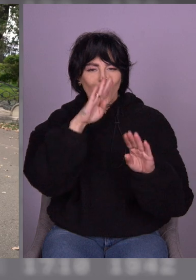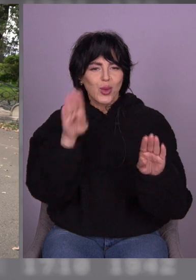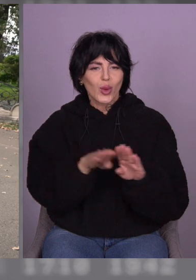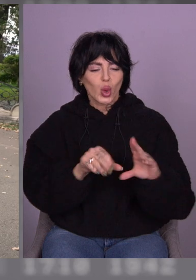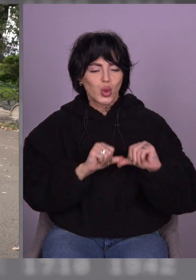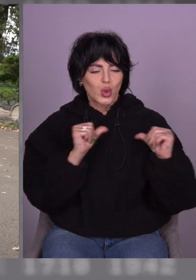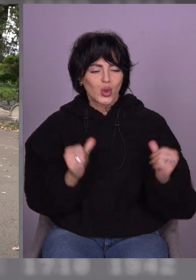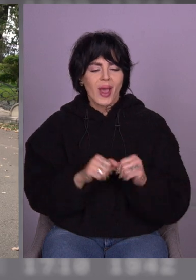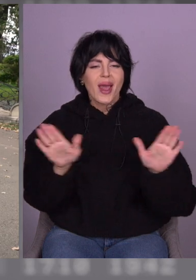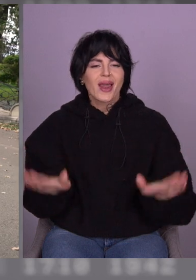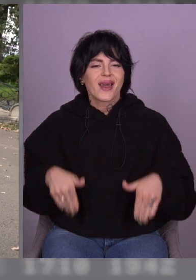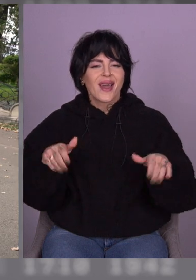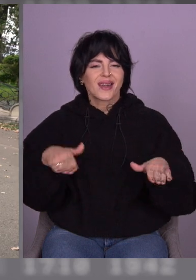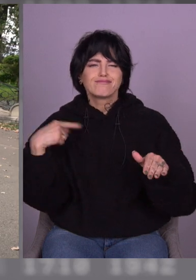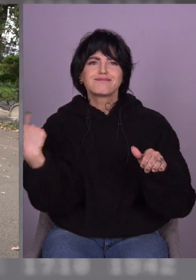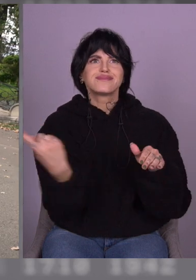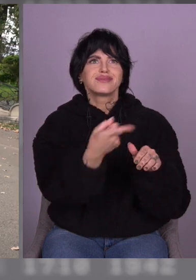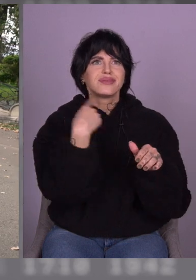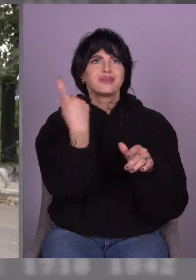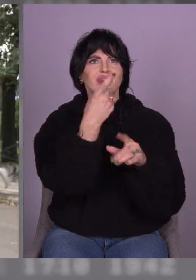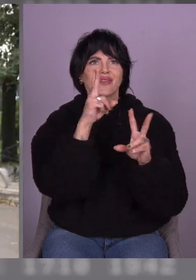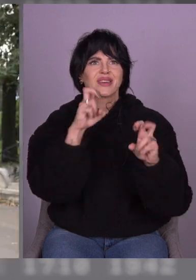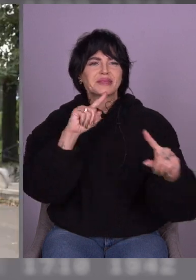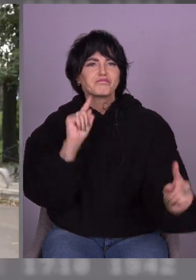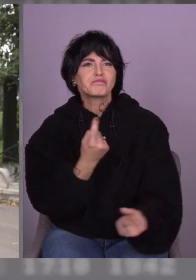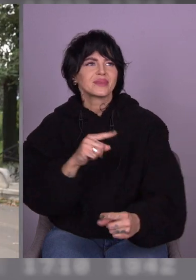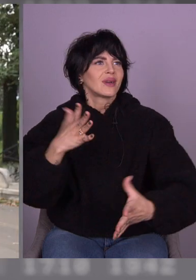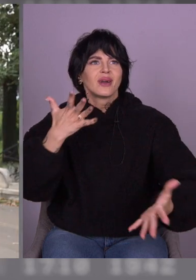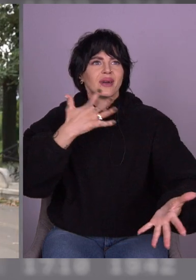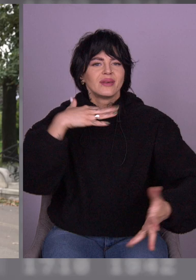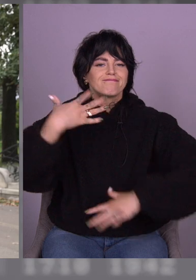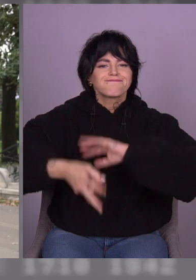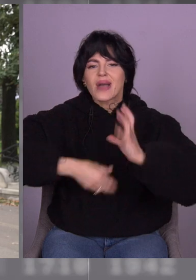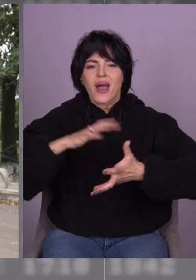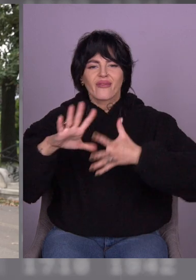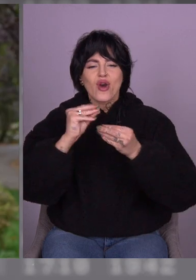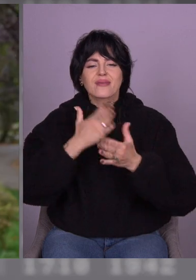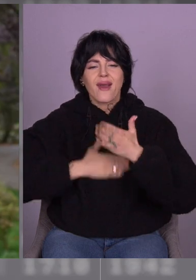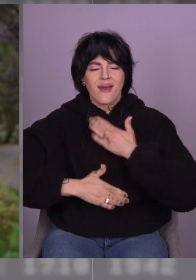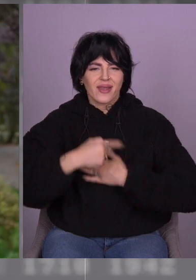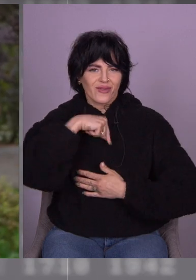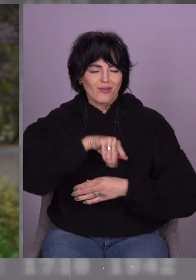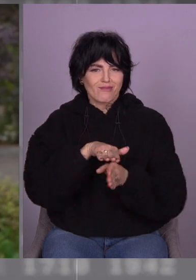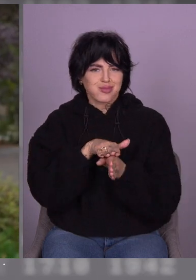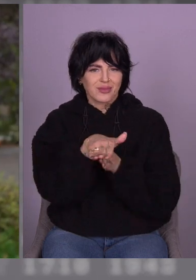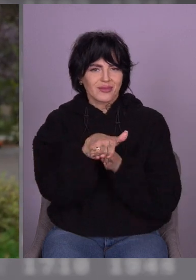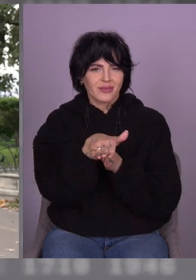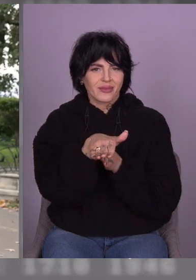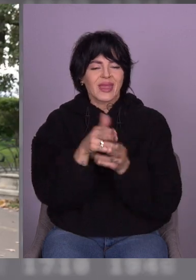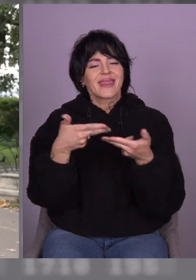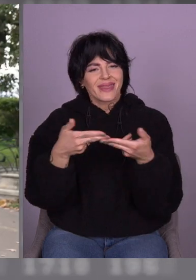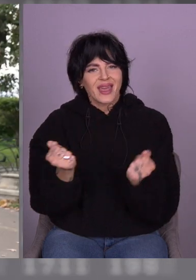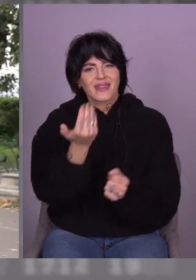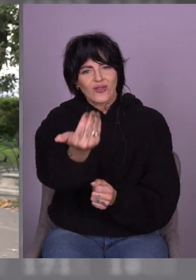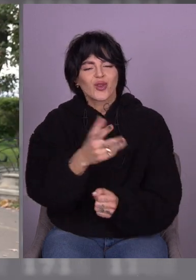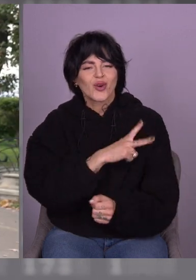душа літає, співає, кувыркає, ну не знаю. Ми, звичайно, не впоралися без Али,